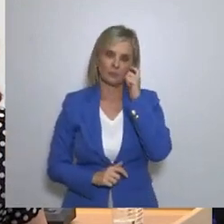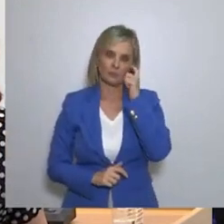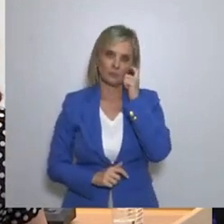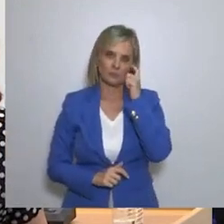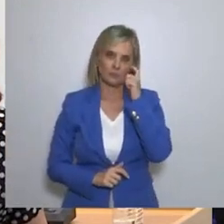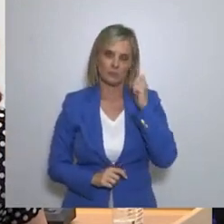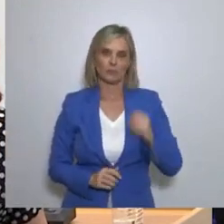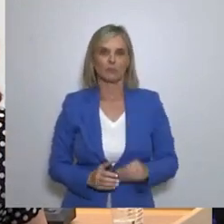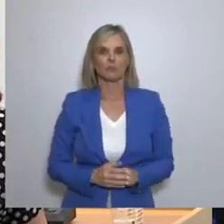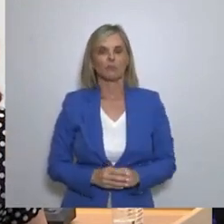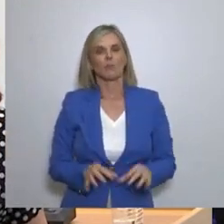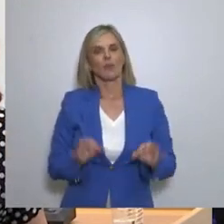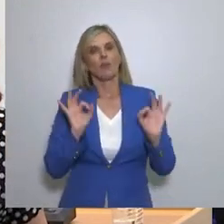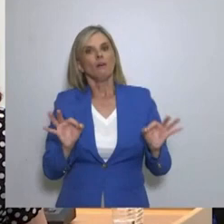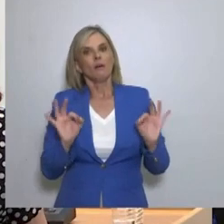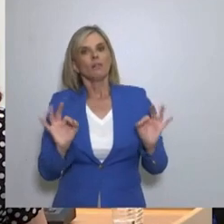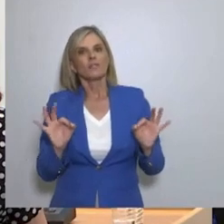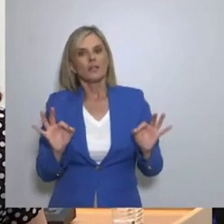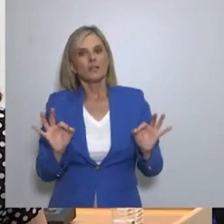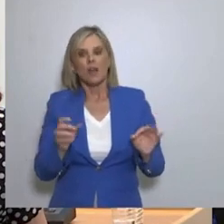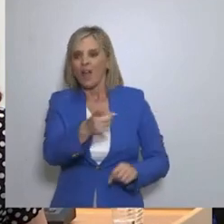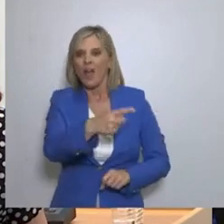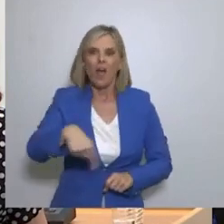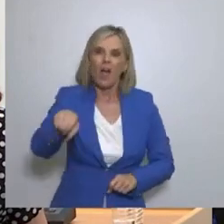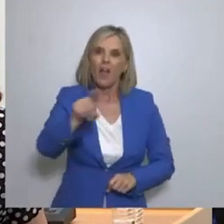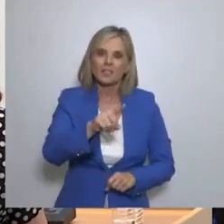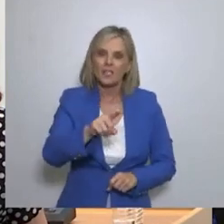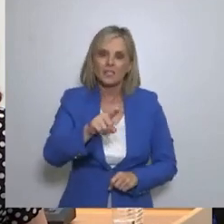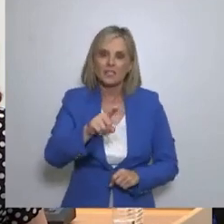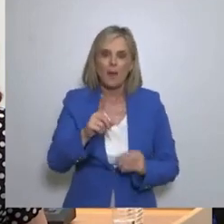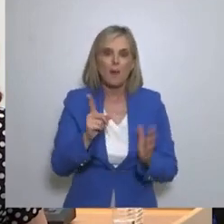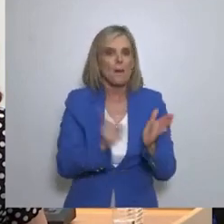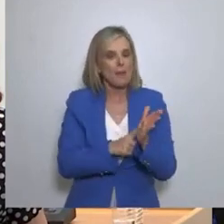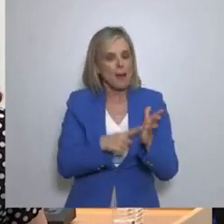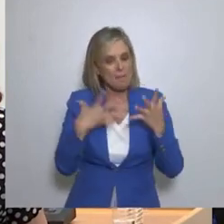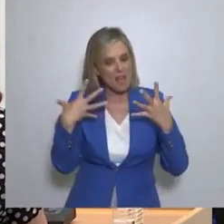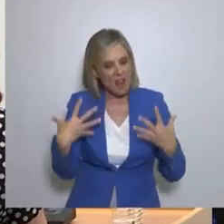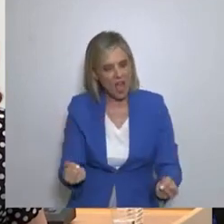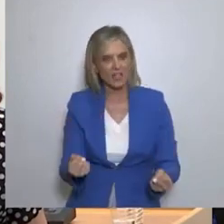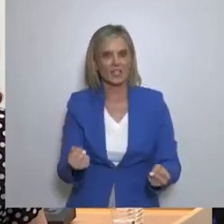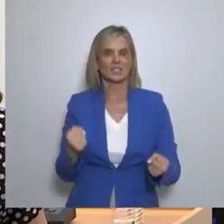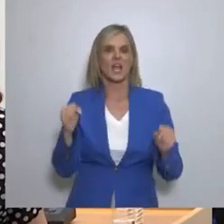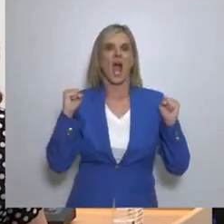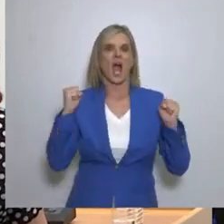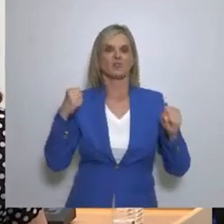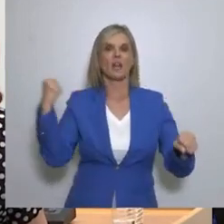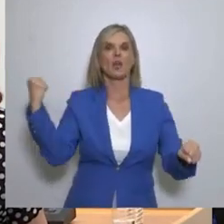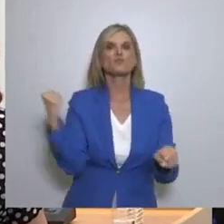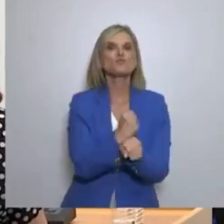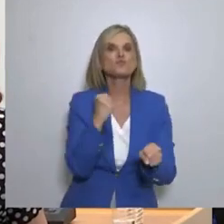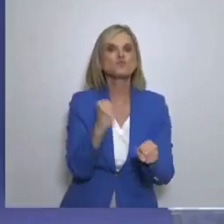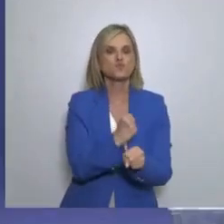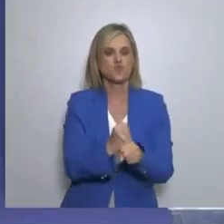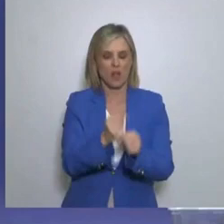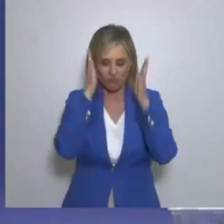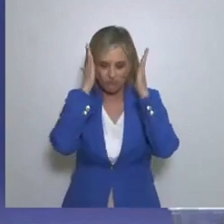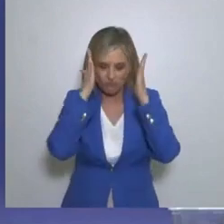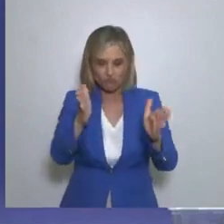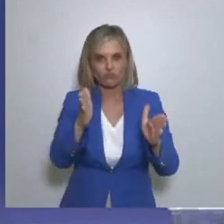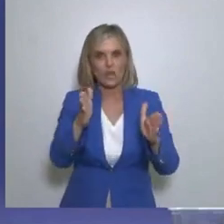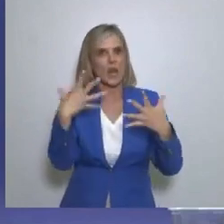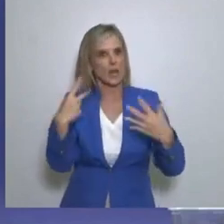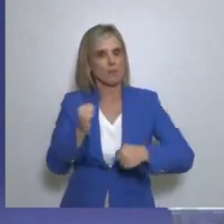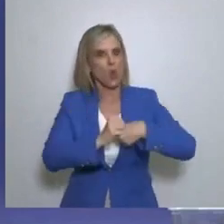Αν δεν του έχει εργασία ένα κράτος του πολίτη Τότε γιατί υπάρχει το κράτος Υπάρχει μια συλλογικότητα δομημένη Και διοικείται για να